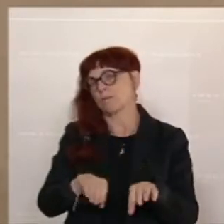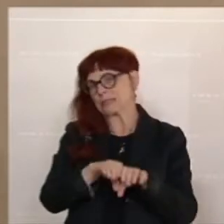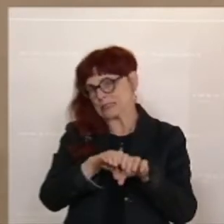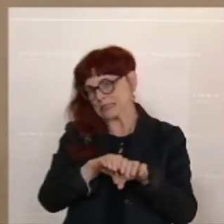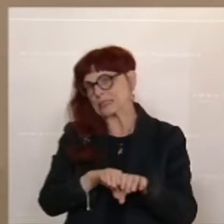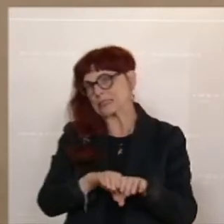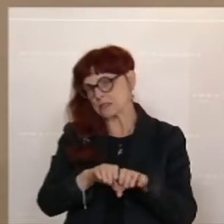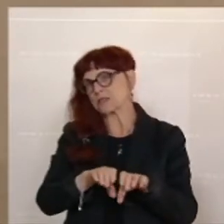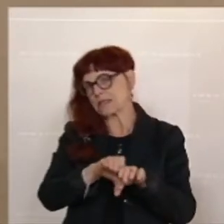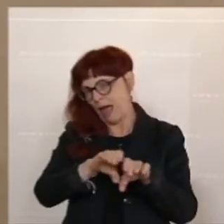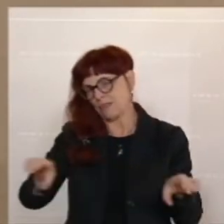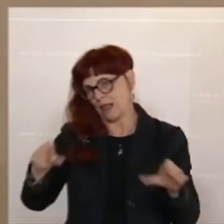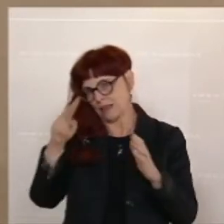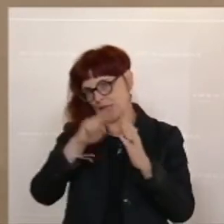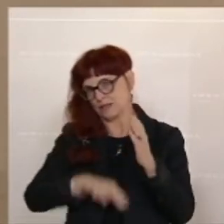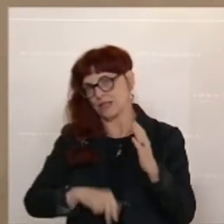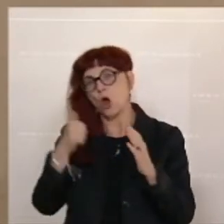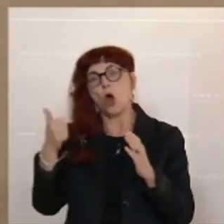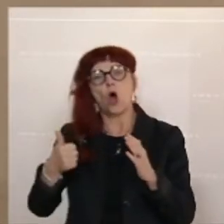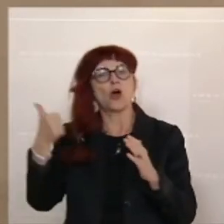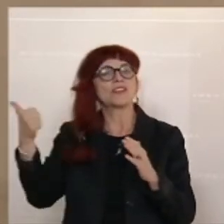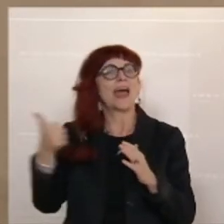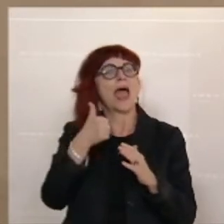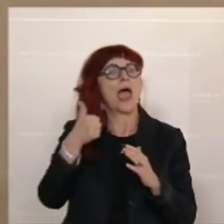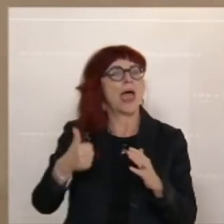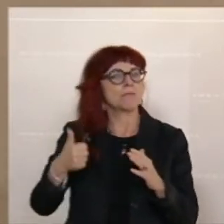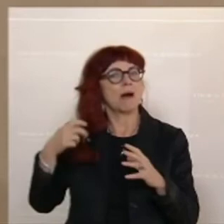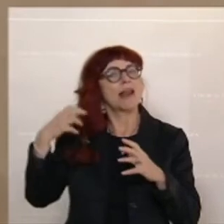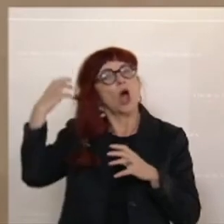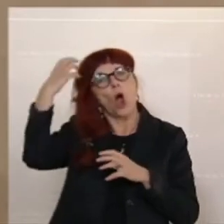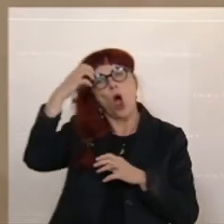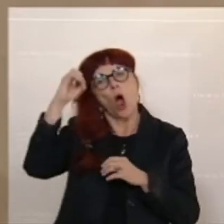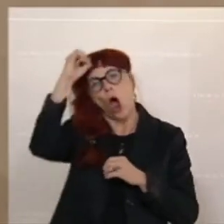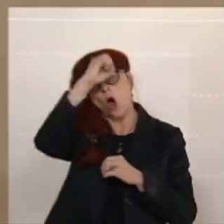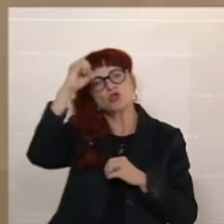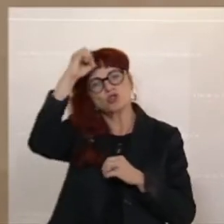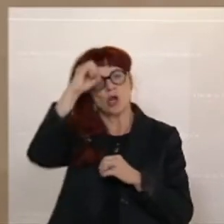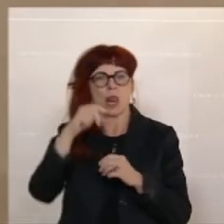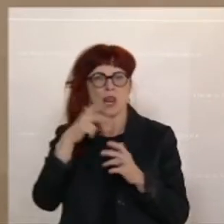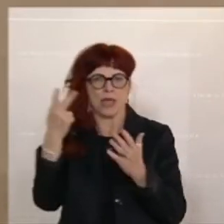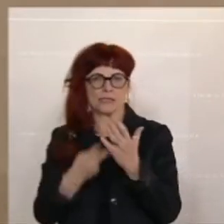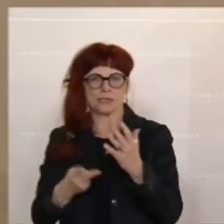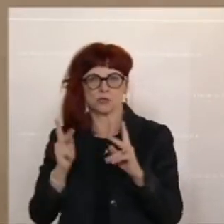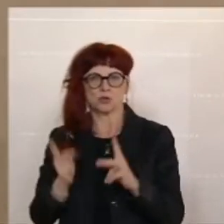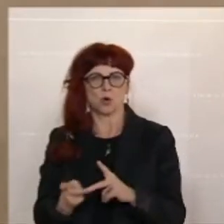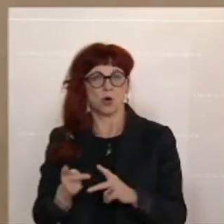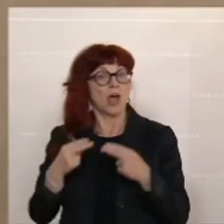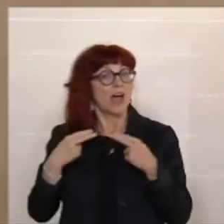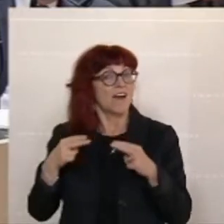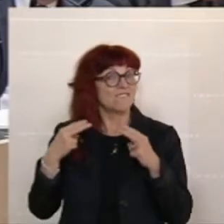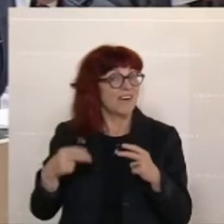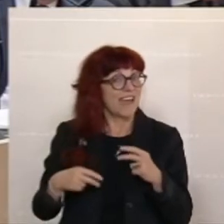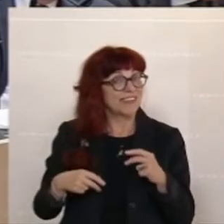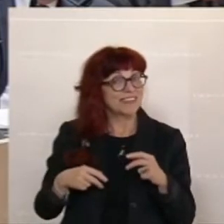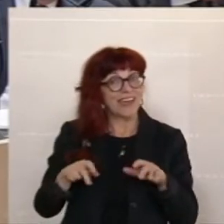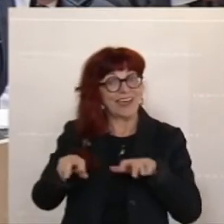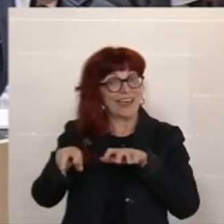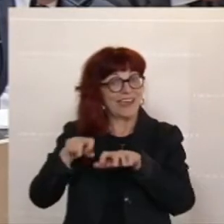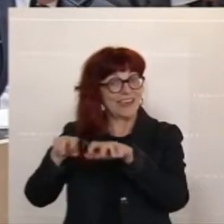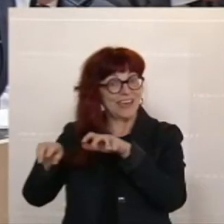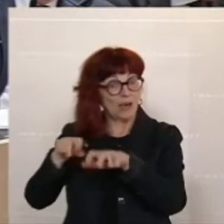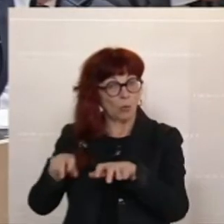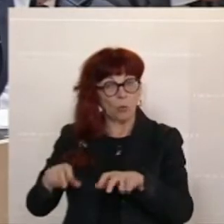Rauscher zu lesen, geht das weiter so mit der Regierung? Die ÖVP, aber auch die Grünen haben keine